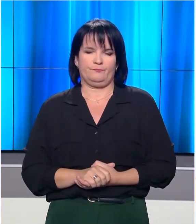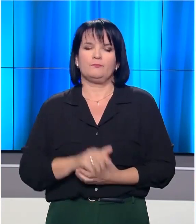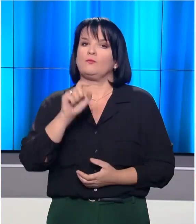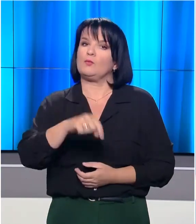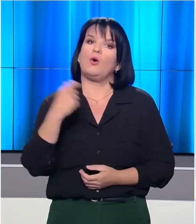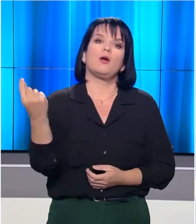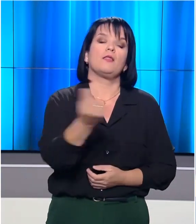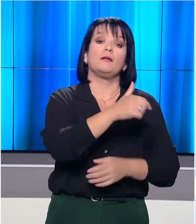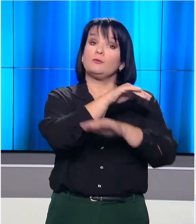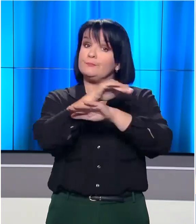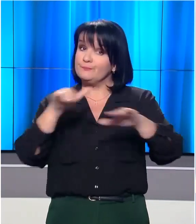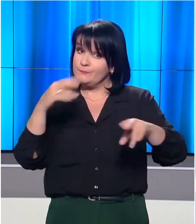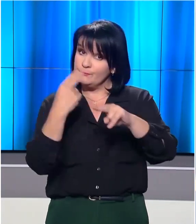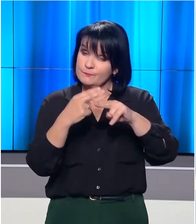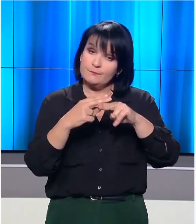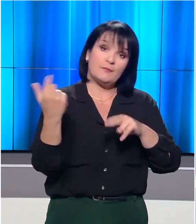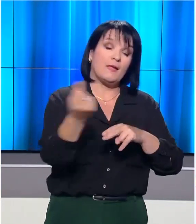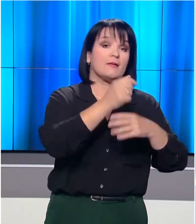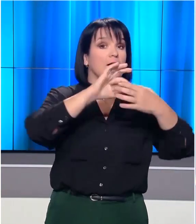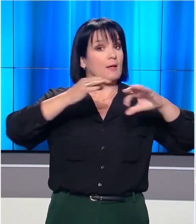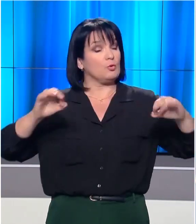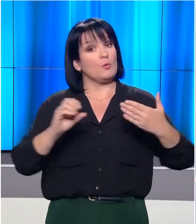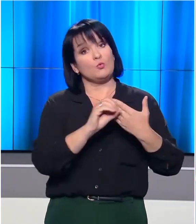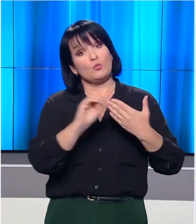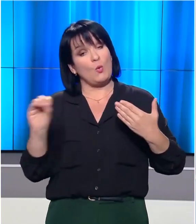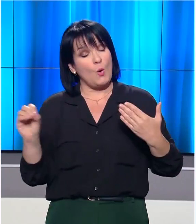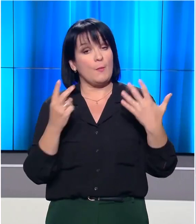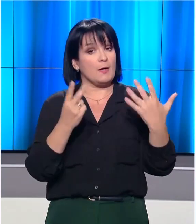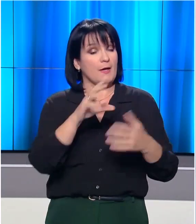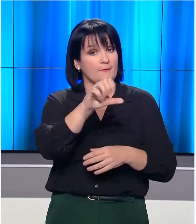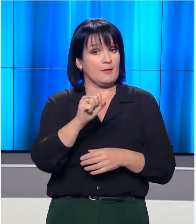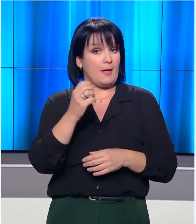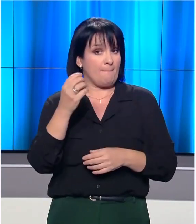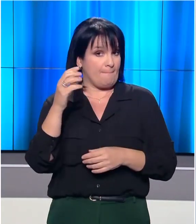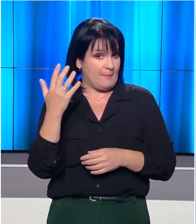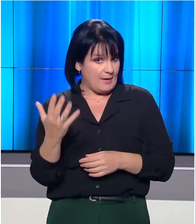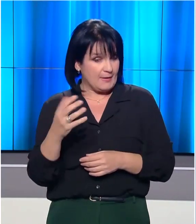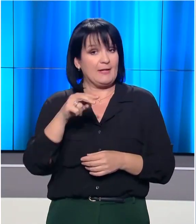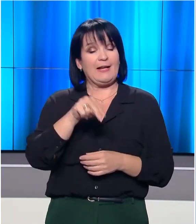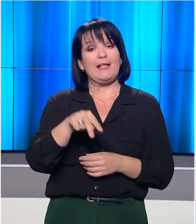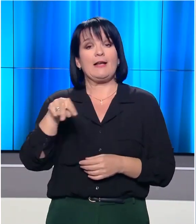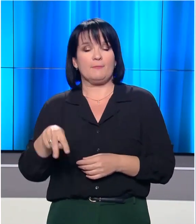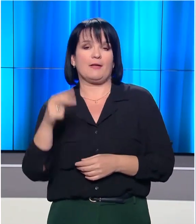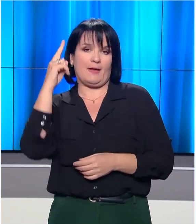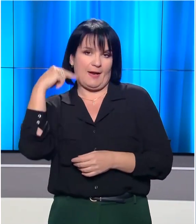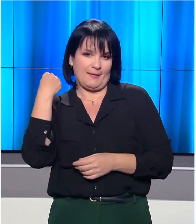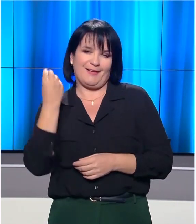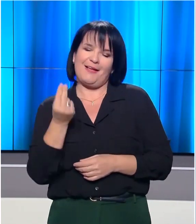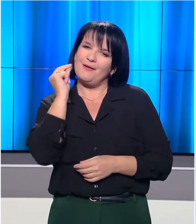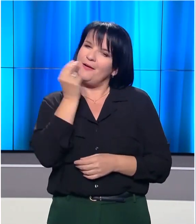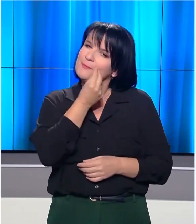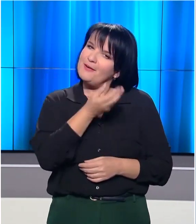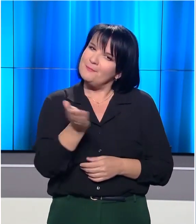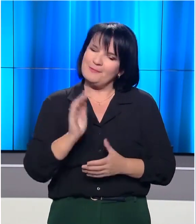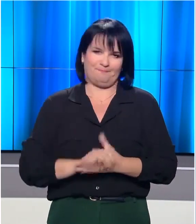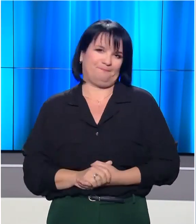Στο σημείο αυτό το Δελτίο μας ολοκληρώθηκε. Όλες οι ειδήσεις αναλυτικά στο κεντρικό Δελτίο του Όπεν στις 7.05 με την Νίκη Λιμπεράκη. Καλό